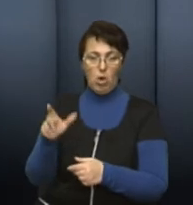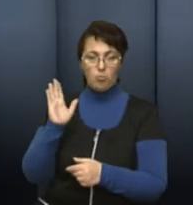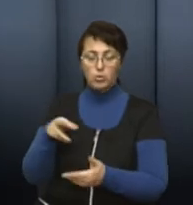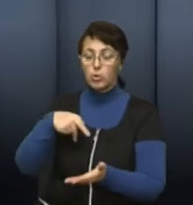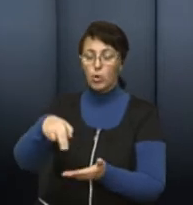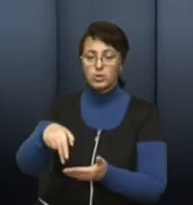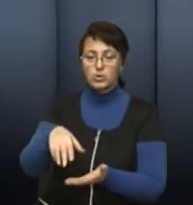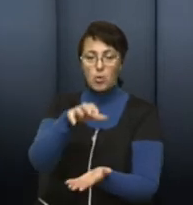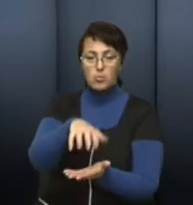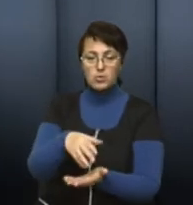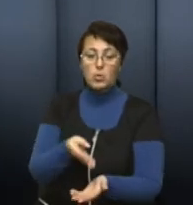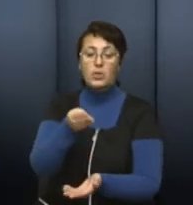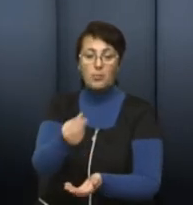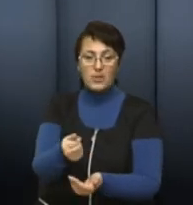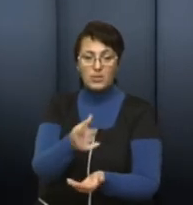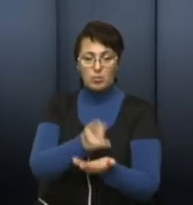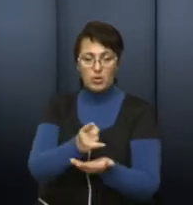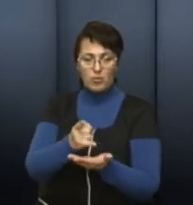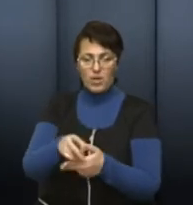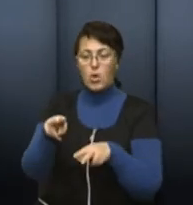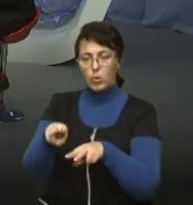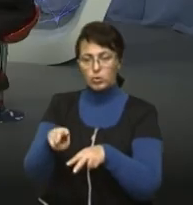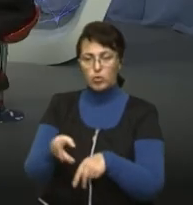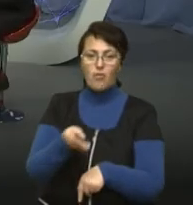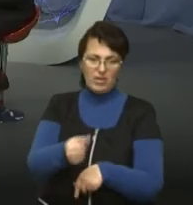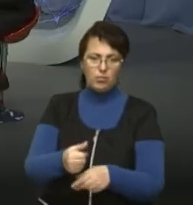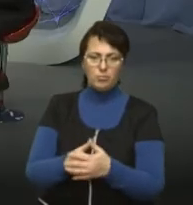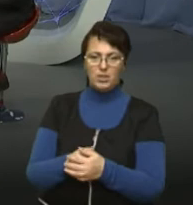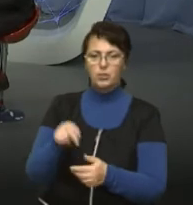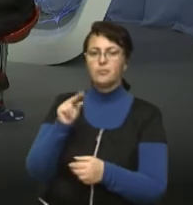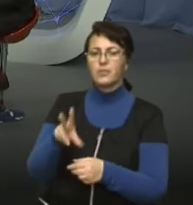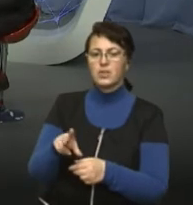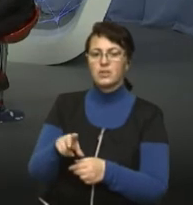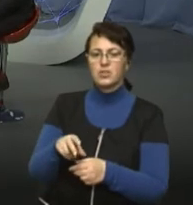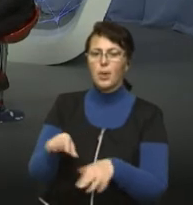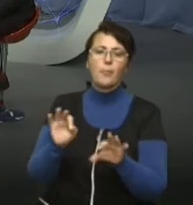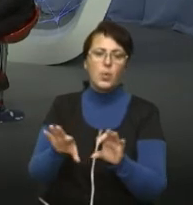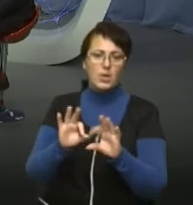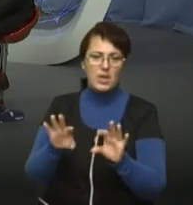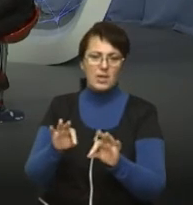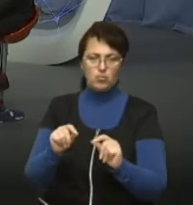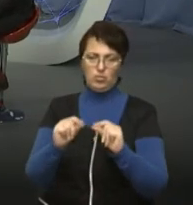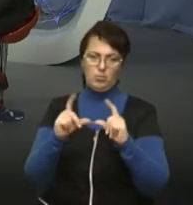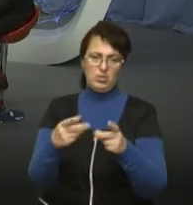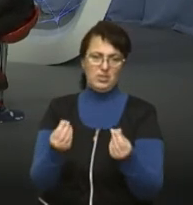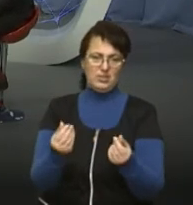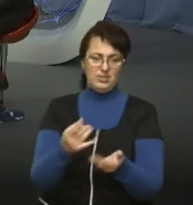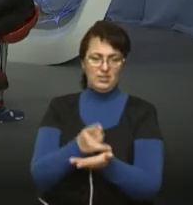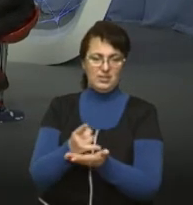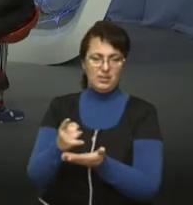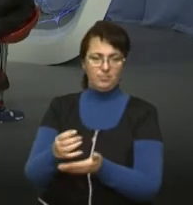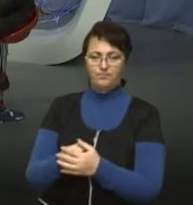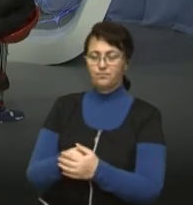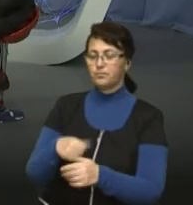і контролювати оплату за паркування. Чим обґрунтовано підняття вартості тарифу за паркування? Основне